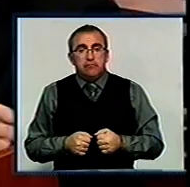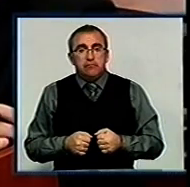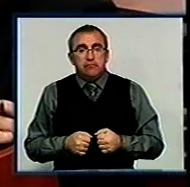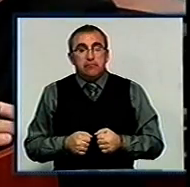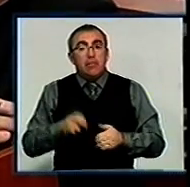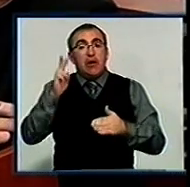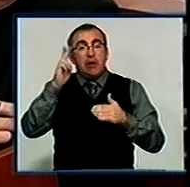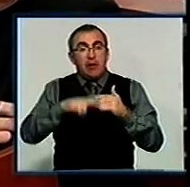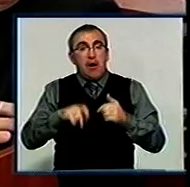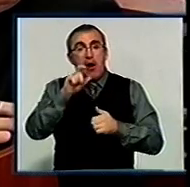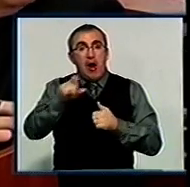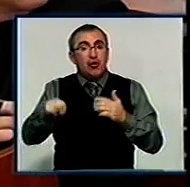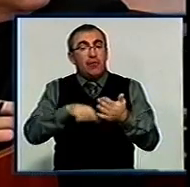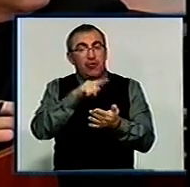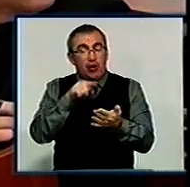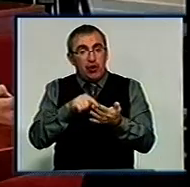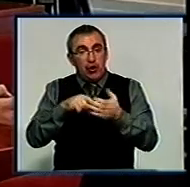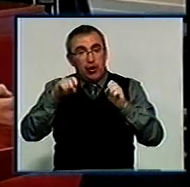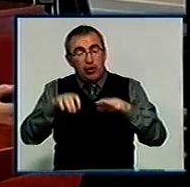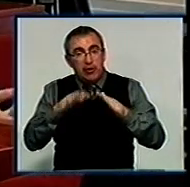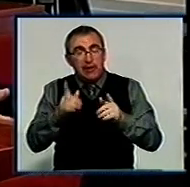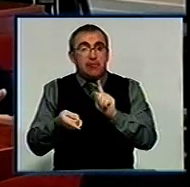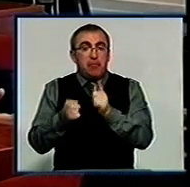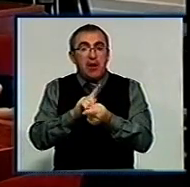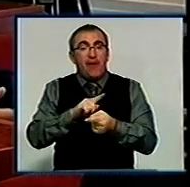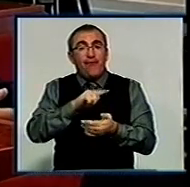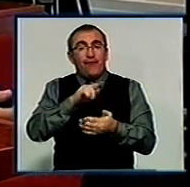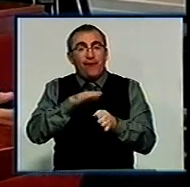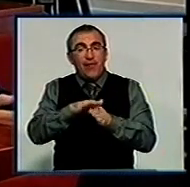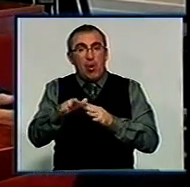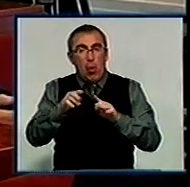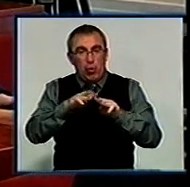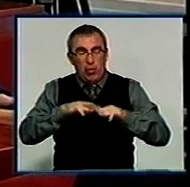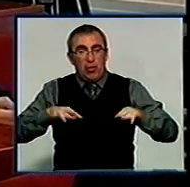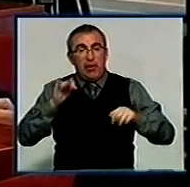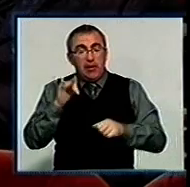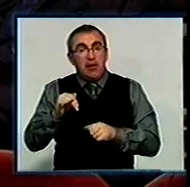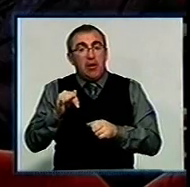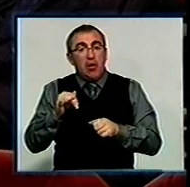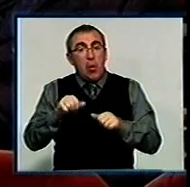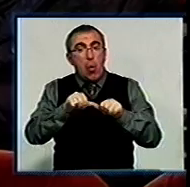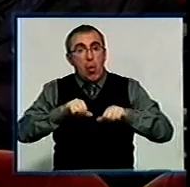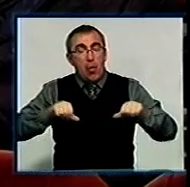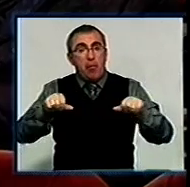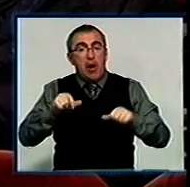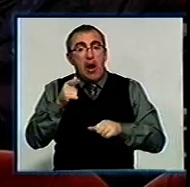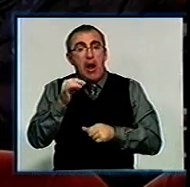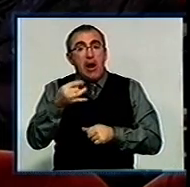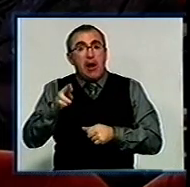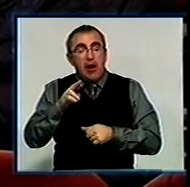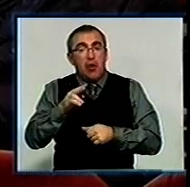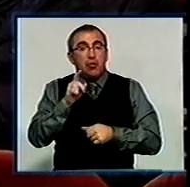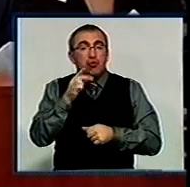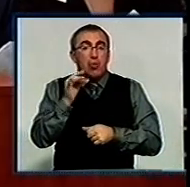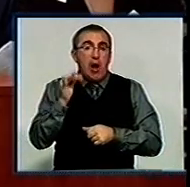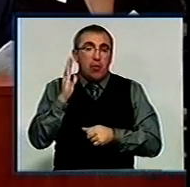Закінчили кадрові рішення питанням про внесення змін до складу виконкому. Серед претендентів на включення до комітету – власник галереї Єлисавдград Микола